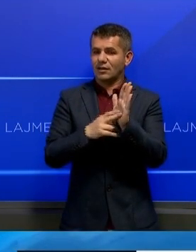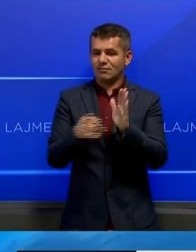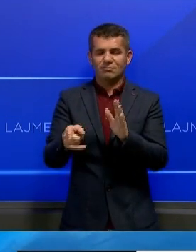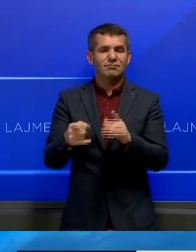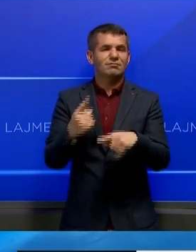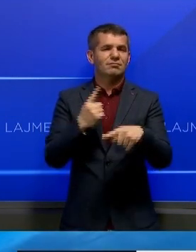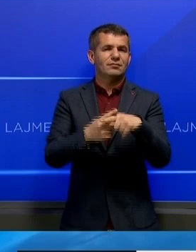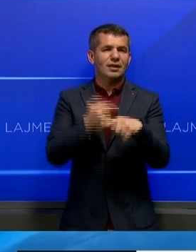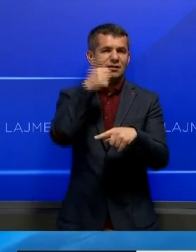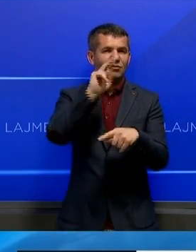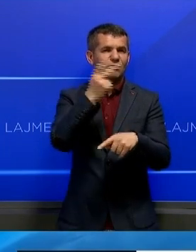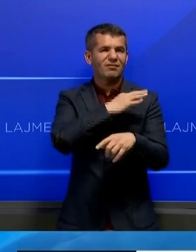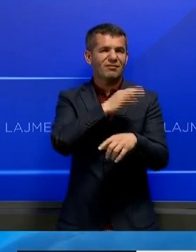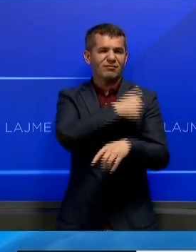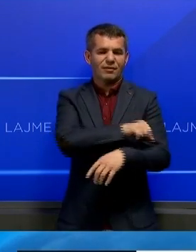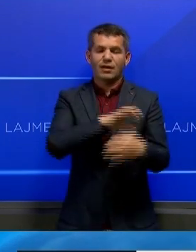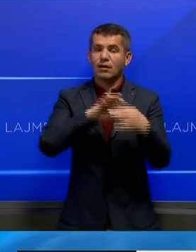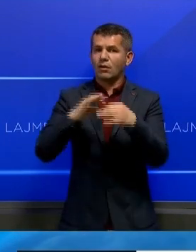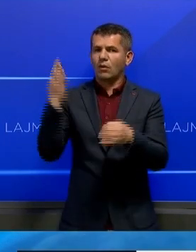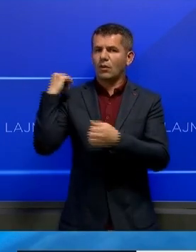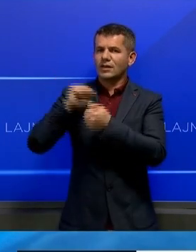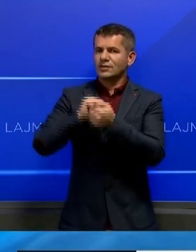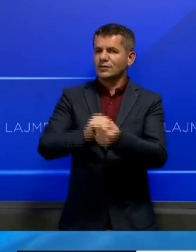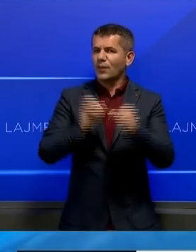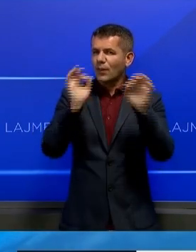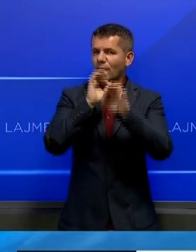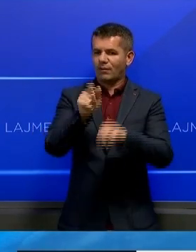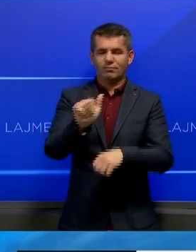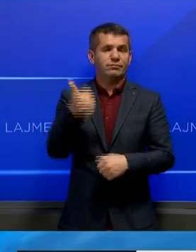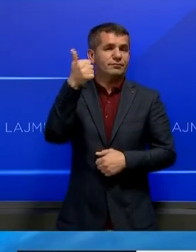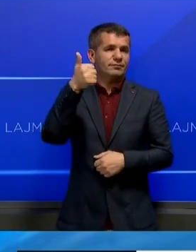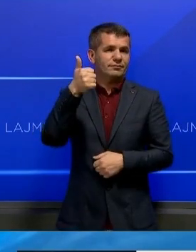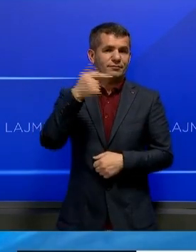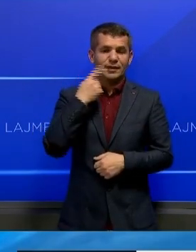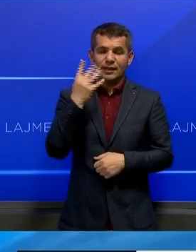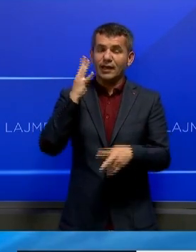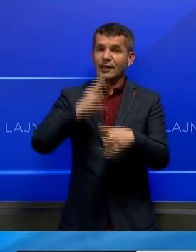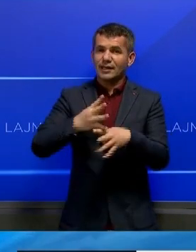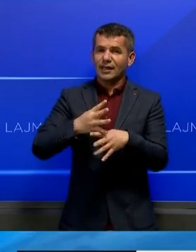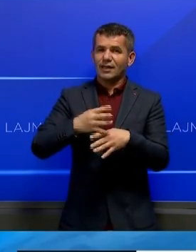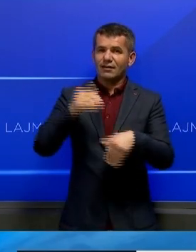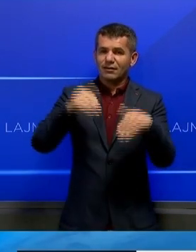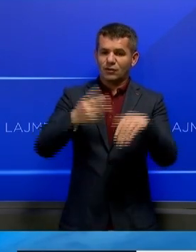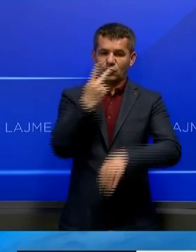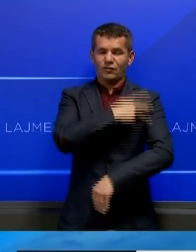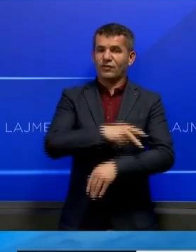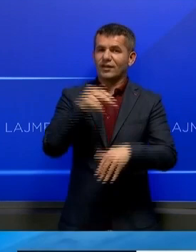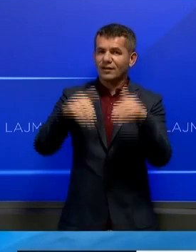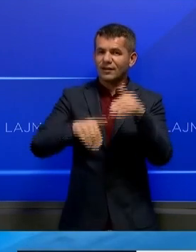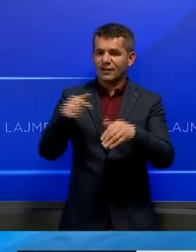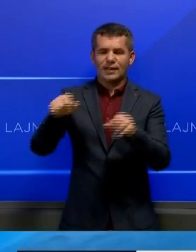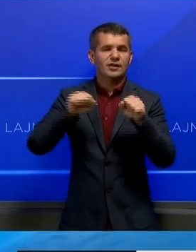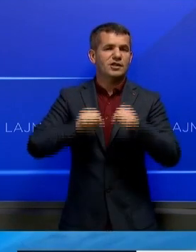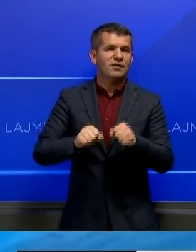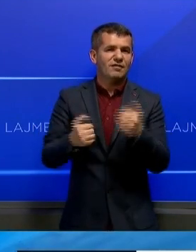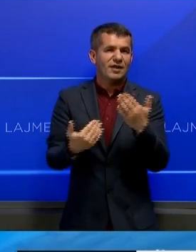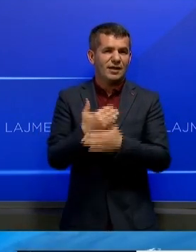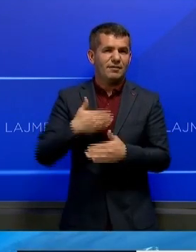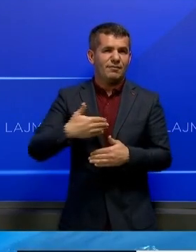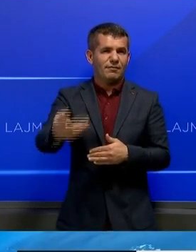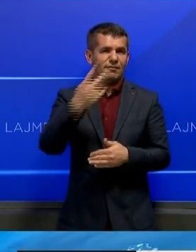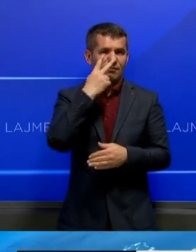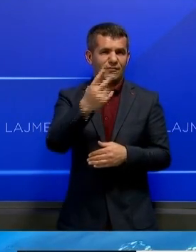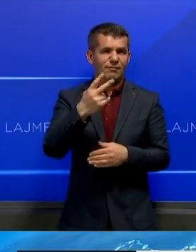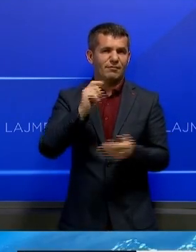Netanyahu që është më i gjati në histori në vendit. Pas 4 palë zxedjeve në 2 vjetë qeveria ardhshme e Bennett thyën